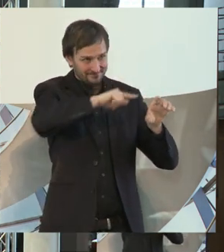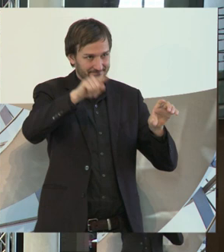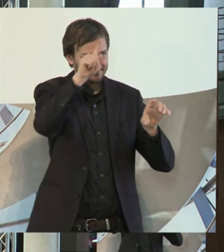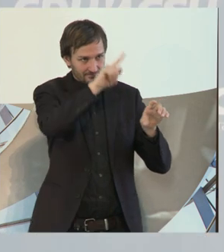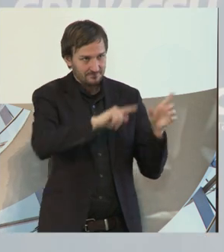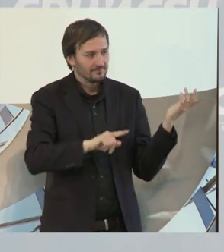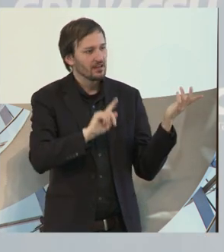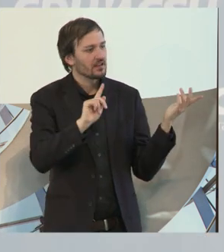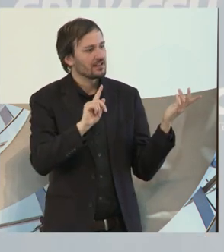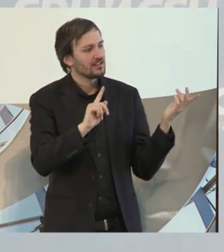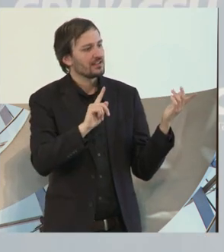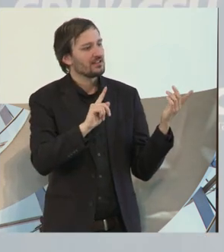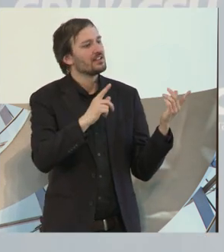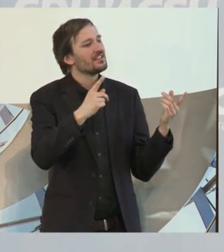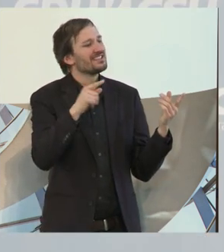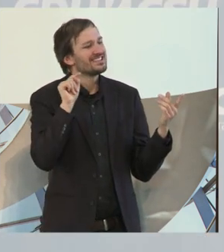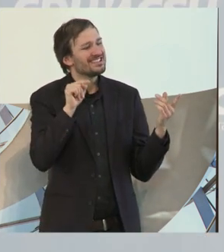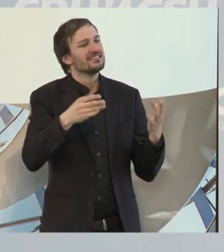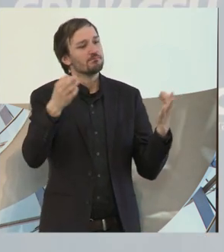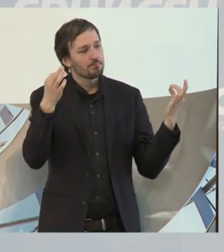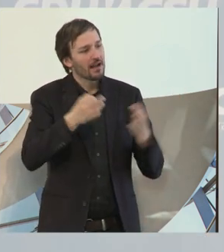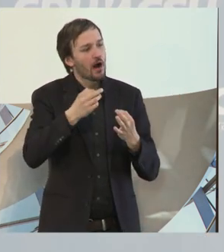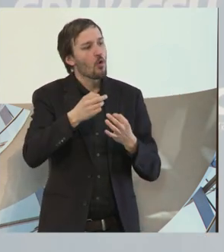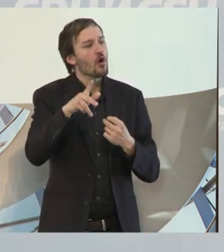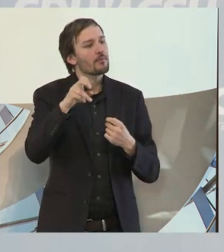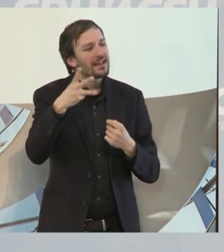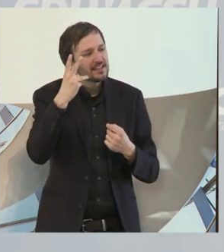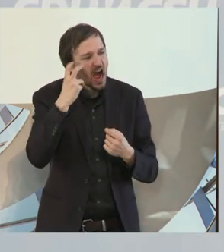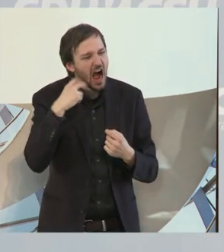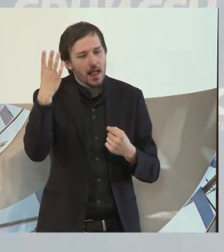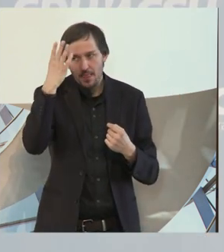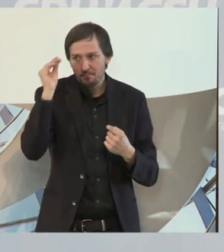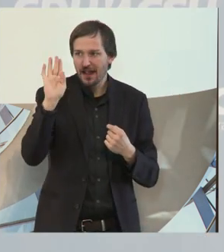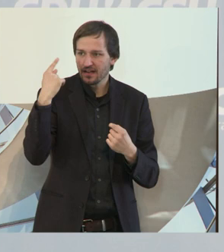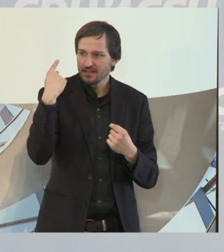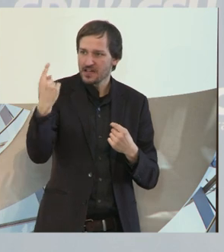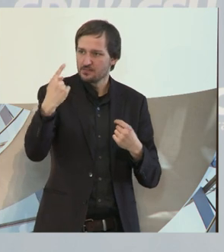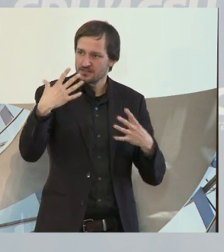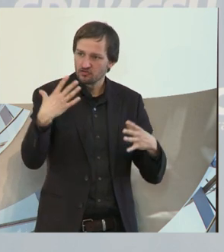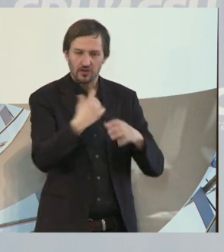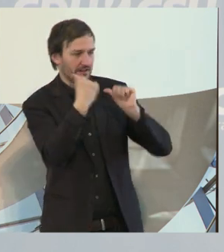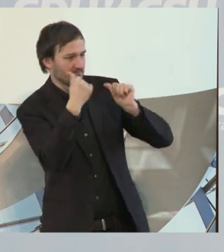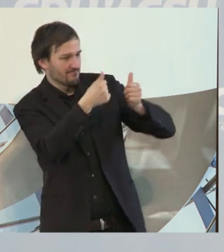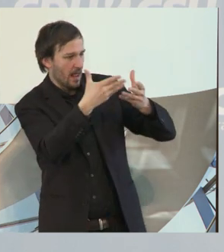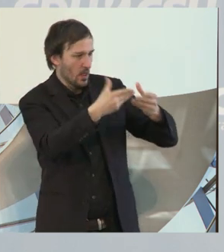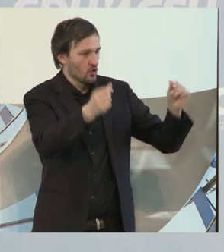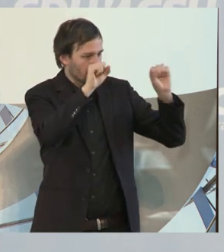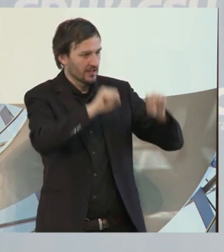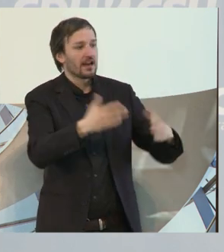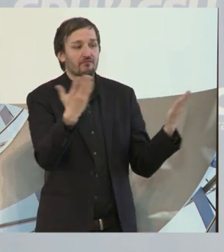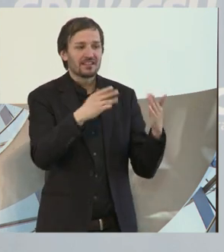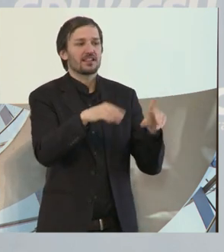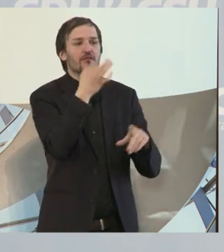heilenden Hände von Peter Altmaier ein Stück weit mit angewiesen sind. Das ist die Frage der